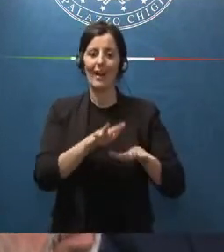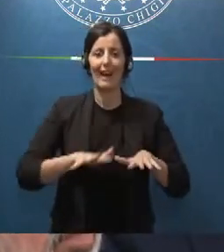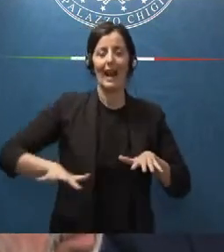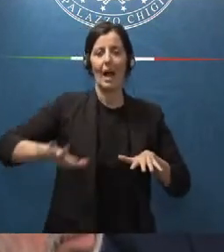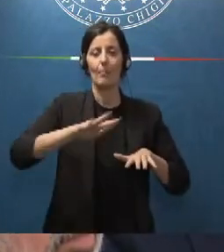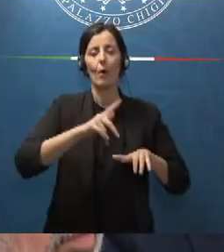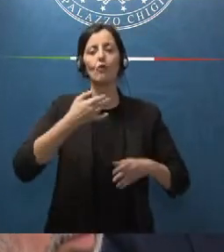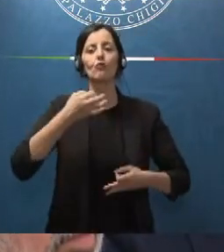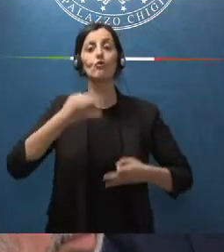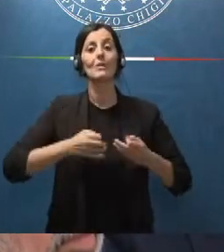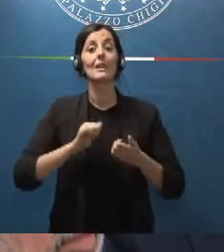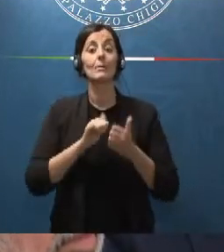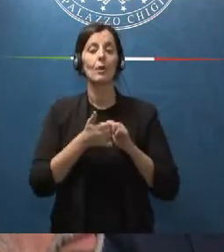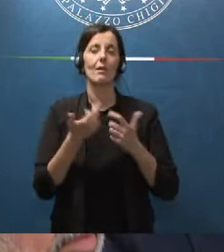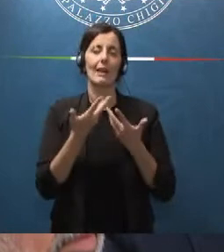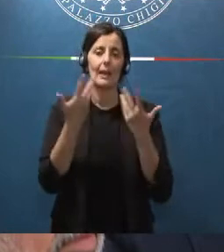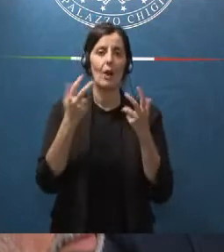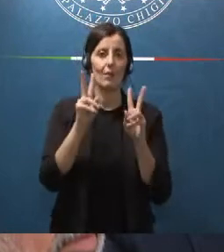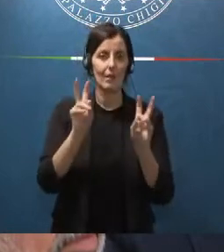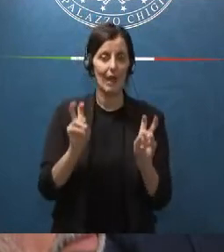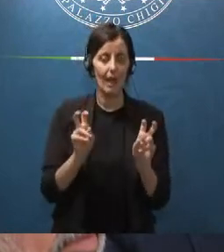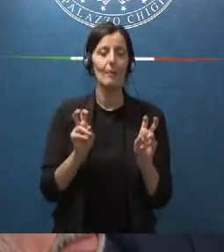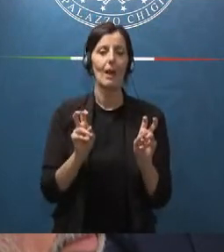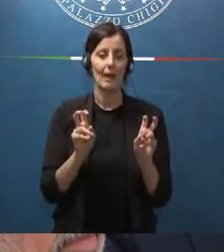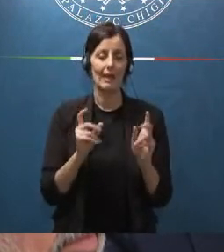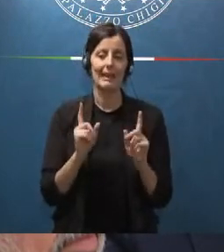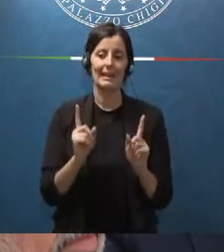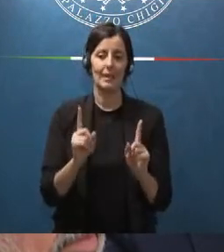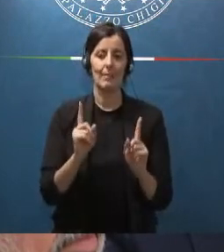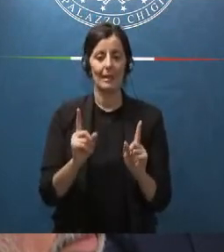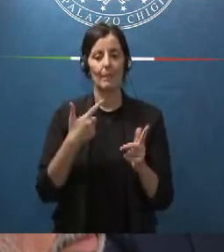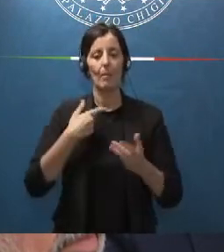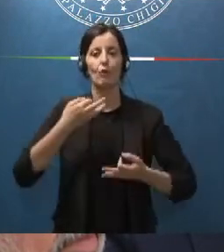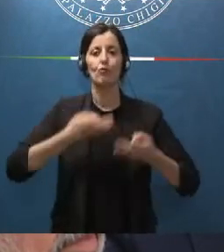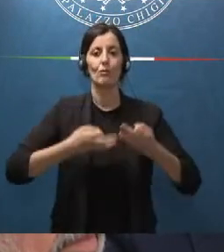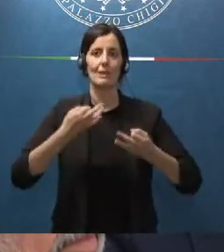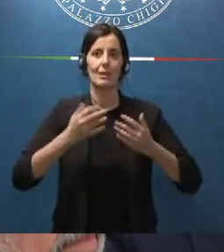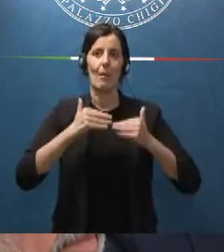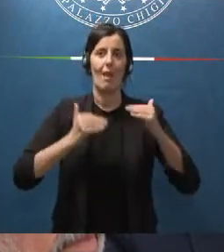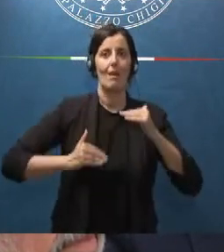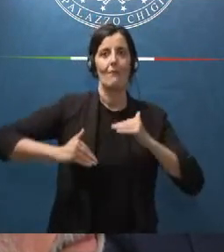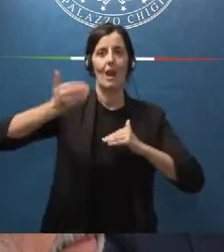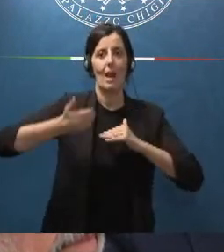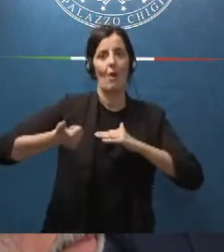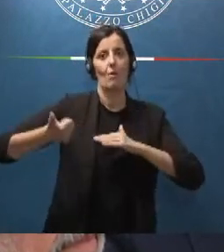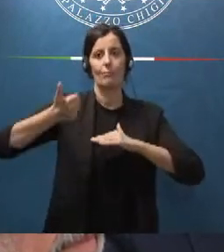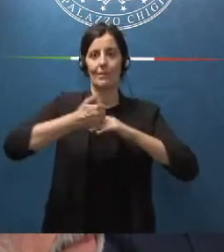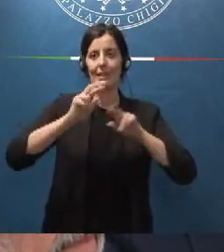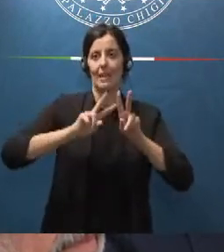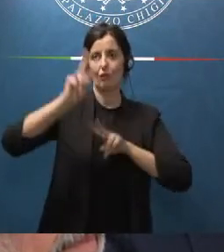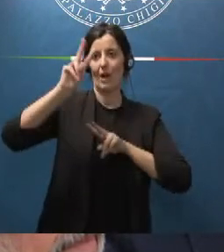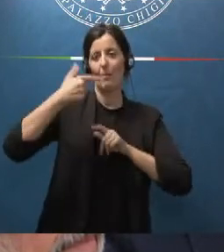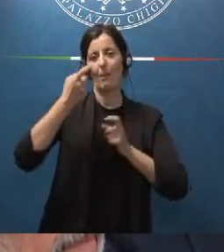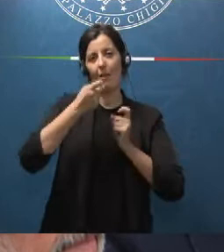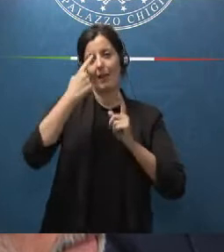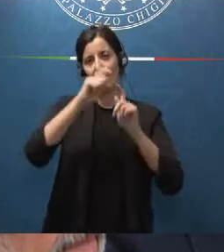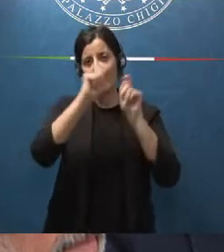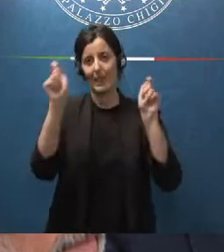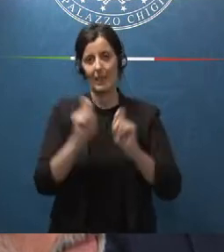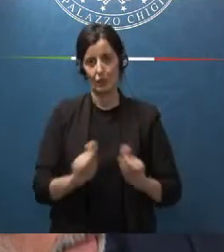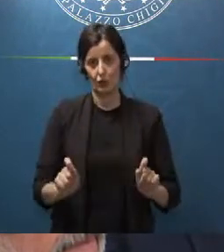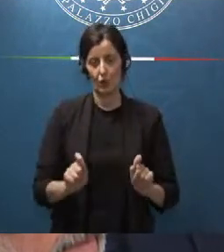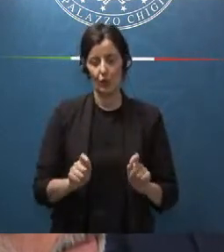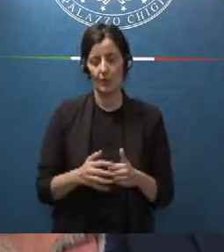giustizia sportiva è un tema naturalmente che dipende da una giustizia sovranazionale quella del CIO delle federazioni e